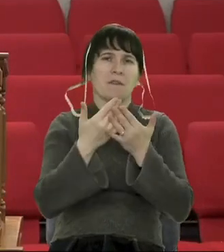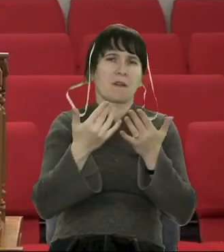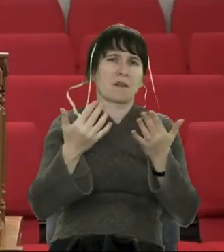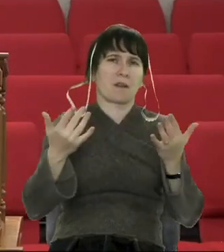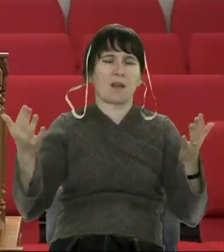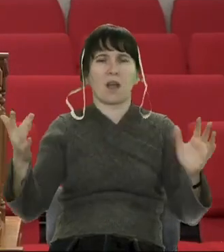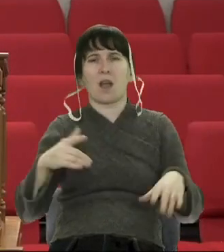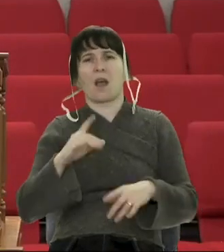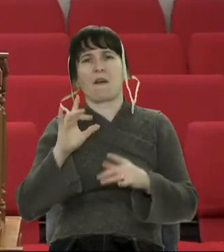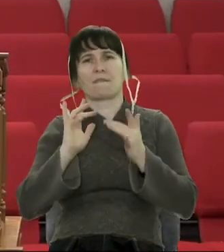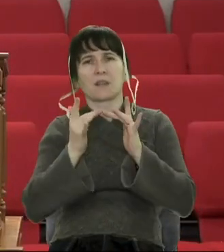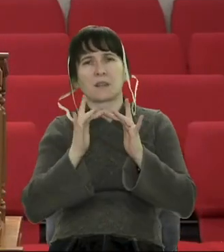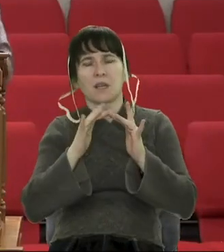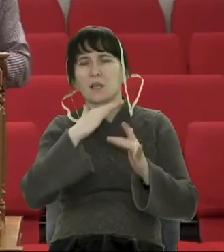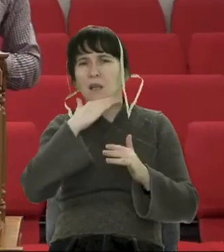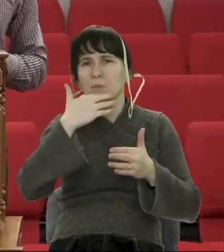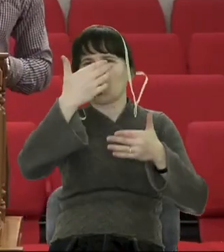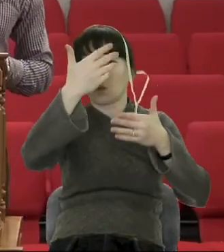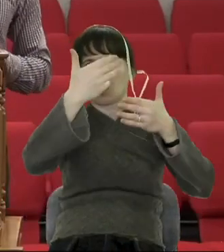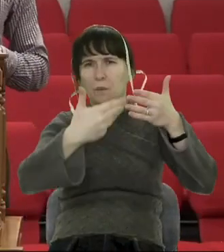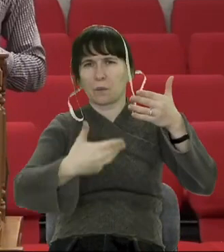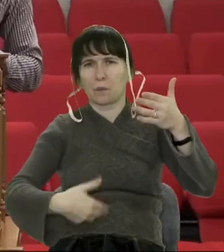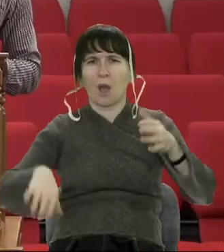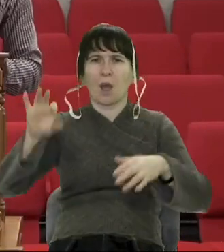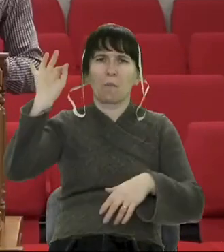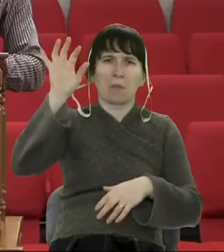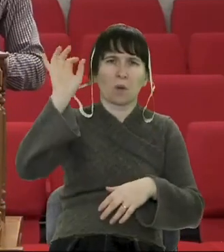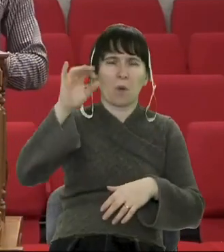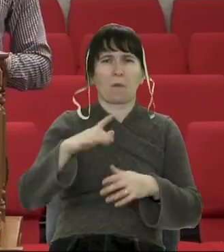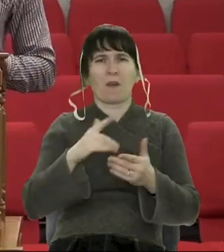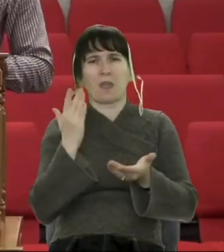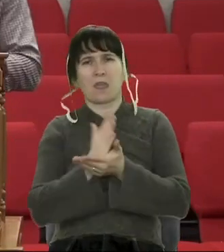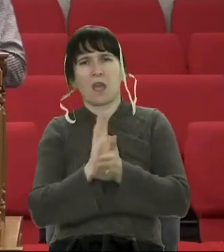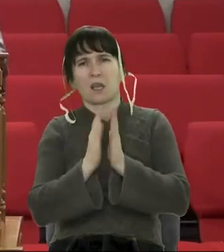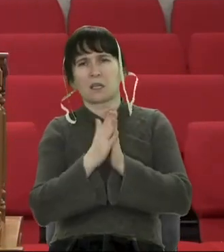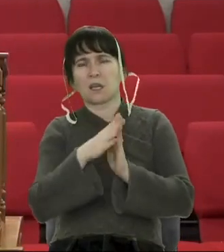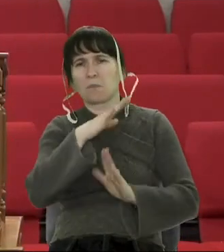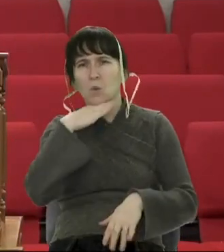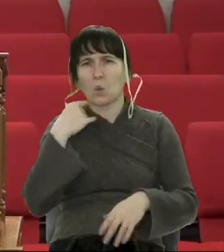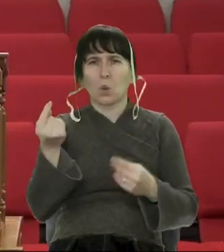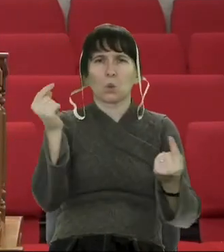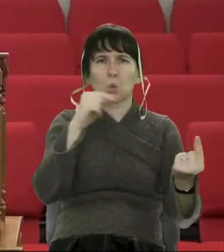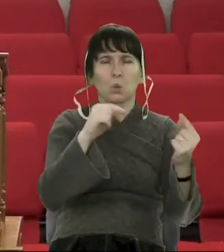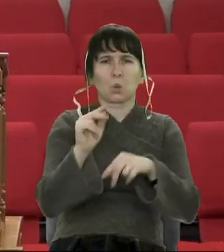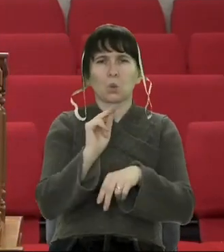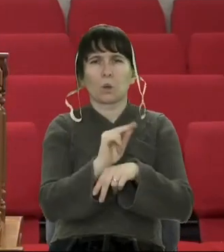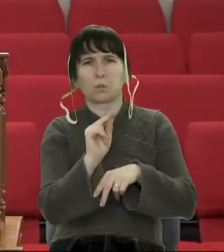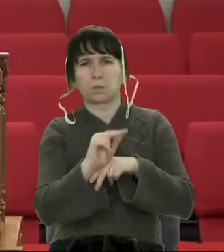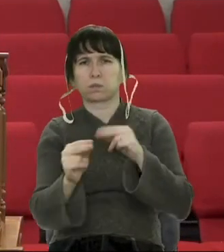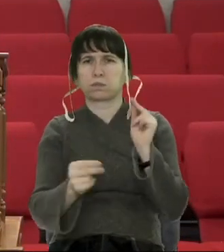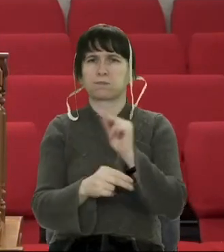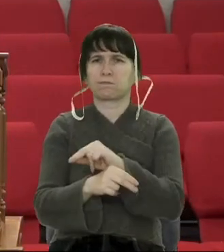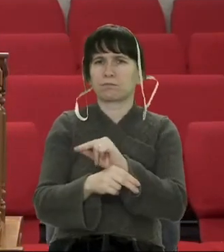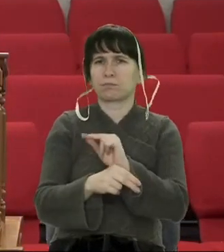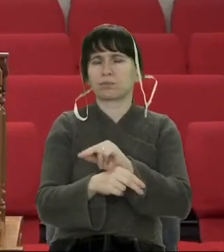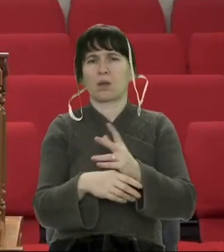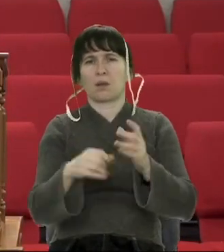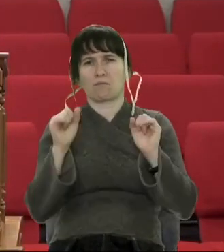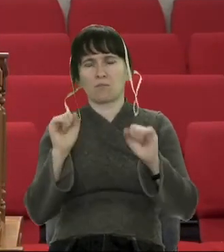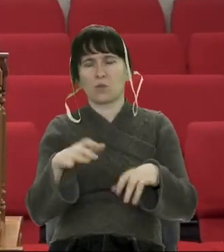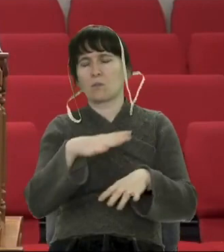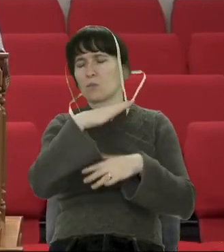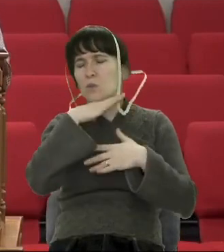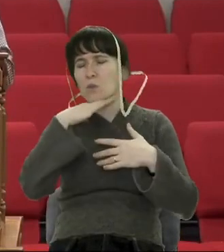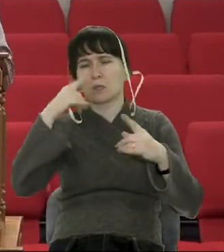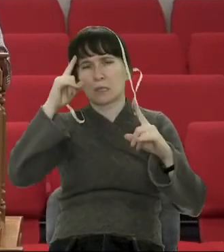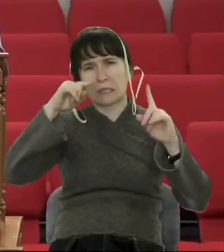десь в інтернеті, скільки ми один одного повчаємо, навчаємо. І ми живемо в епоху, коли багато що ми можемо знати, і багато